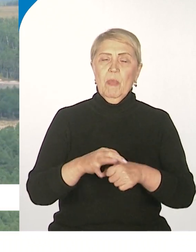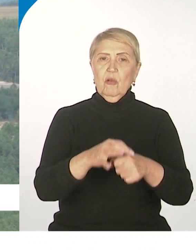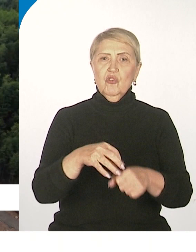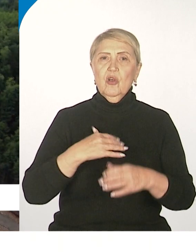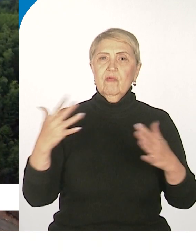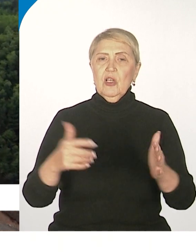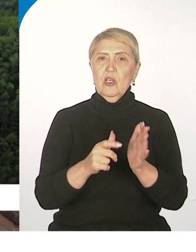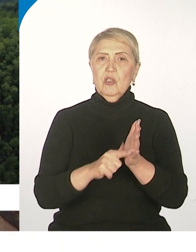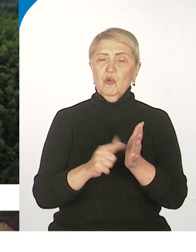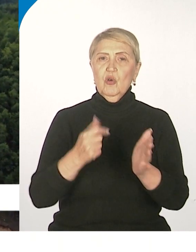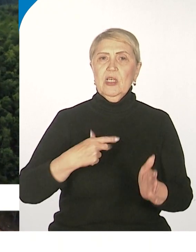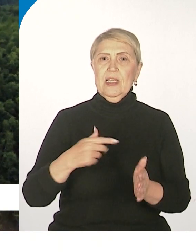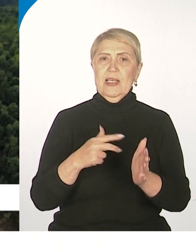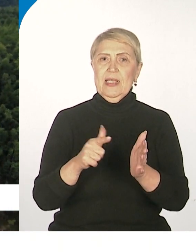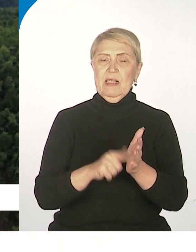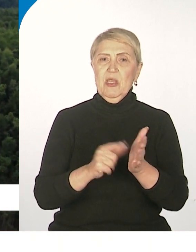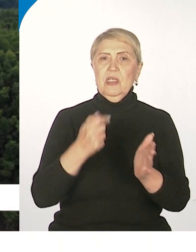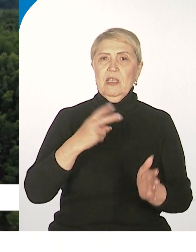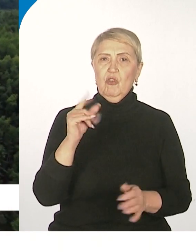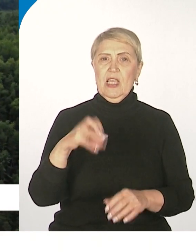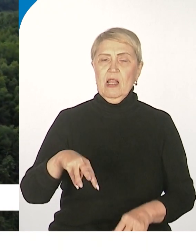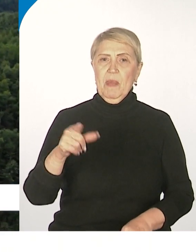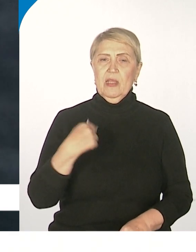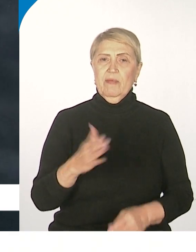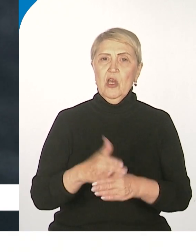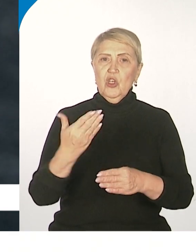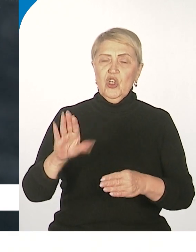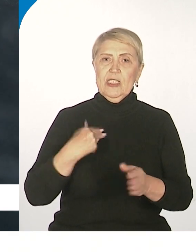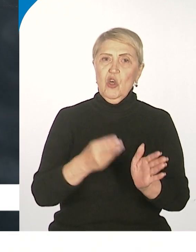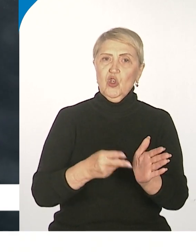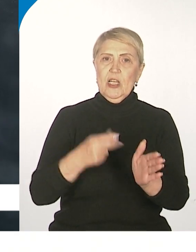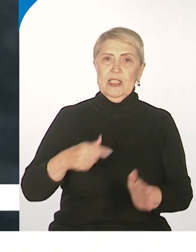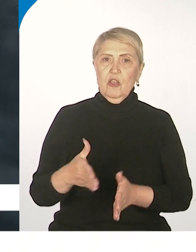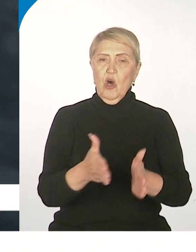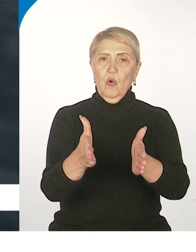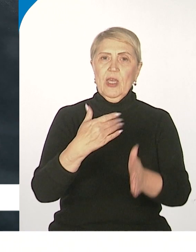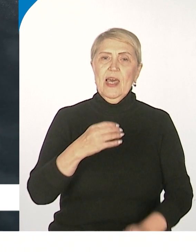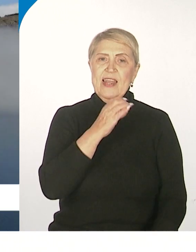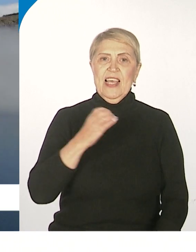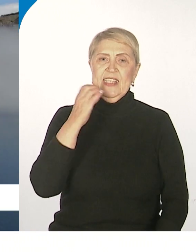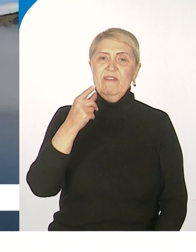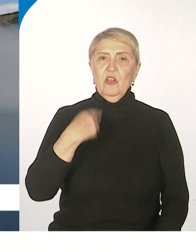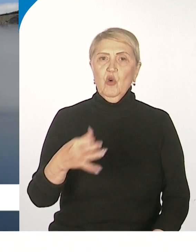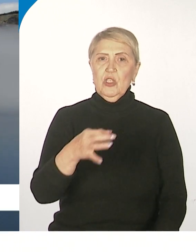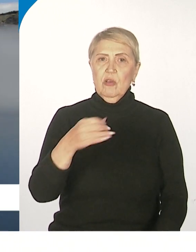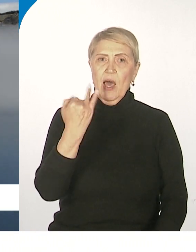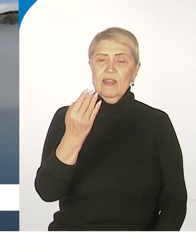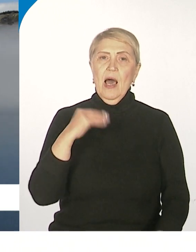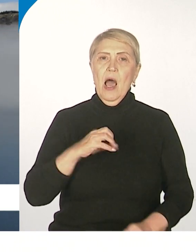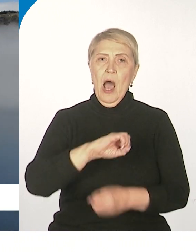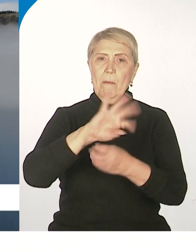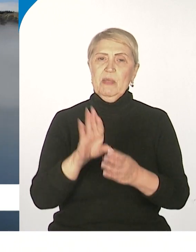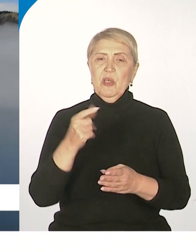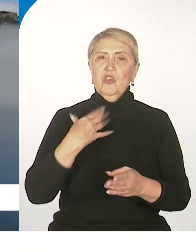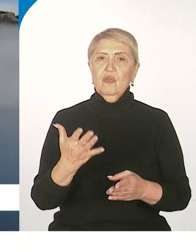километров крупнейшей в России частной Тихоокеанской железной дороги на севере региона. Она обеспечит экспорт